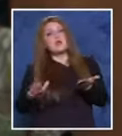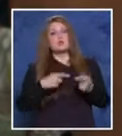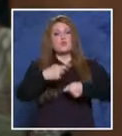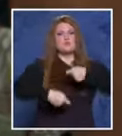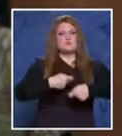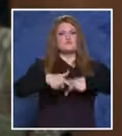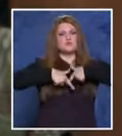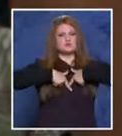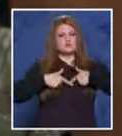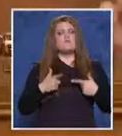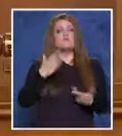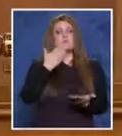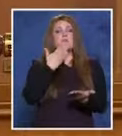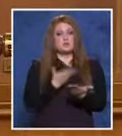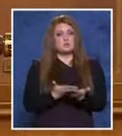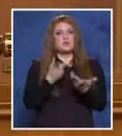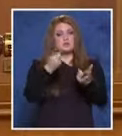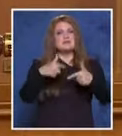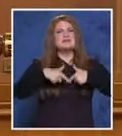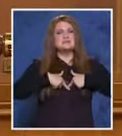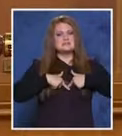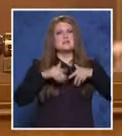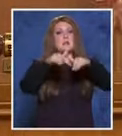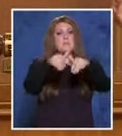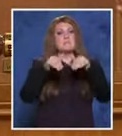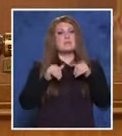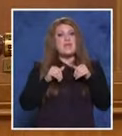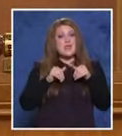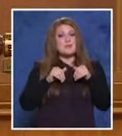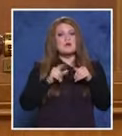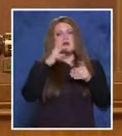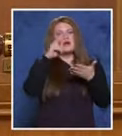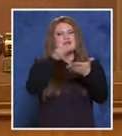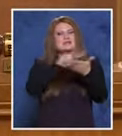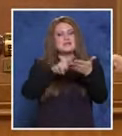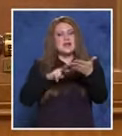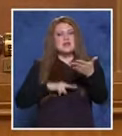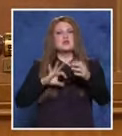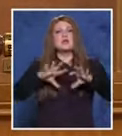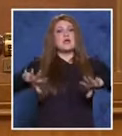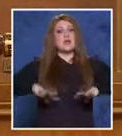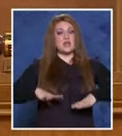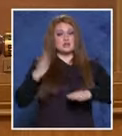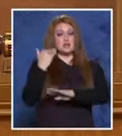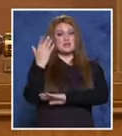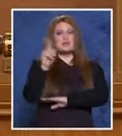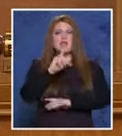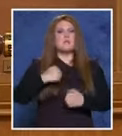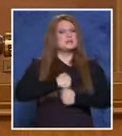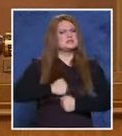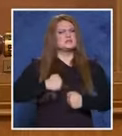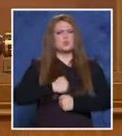докаже? Добре, благодаря ви. Съдът обаче приема, че разглеждането на гражданският иск няма да затрудни